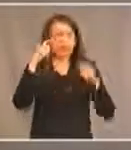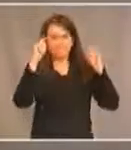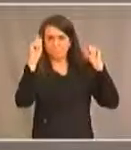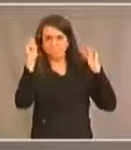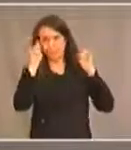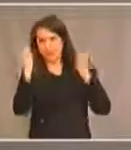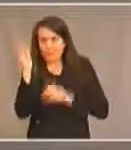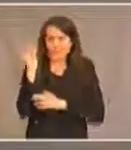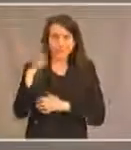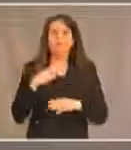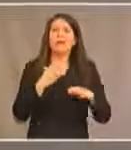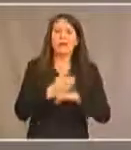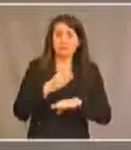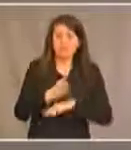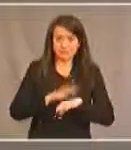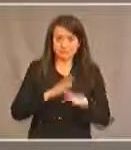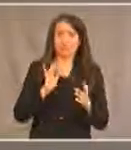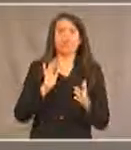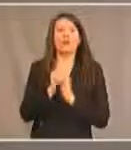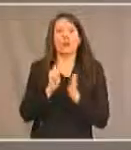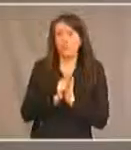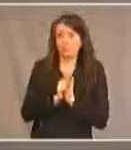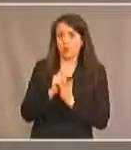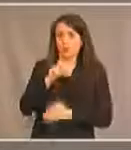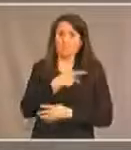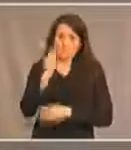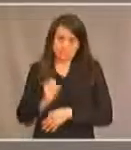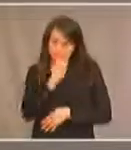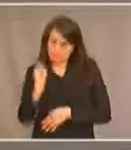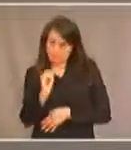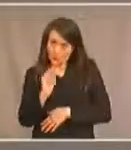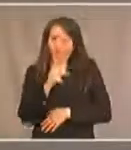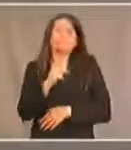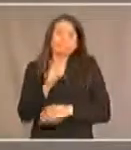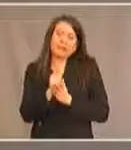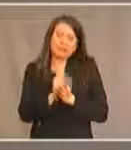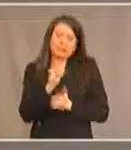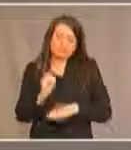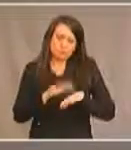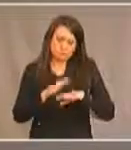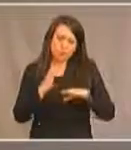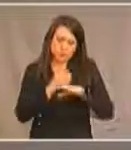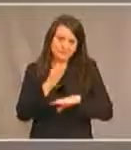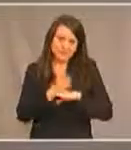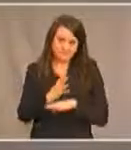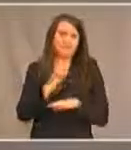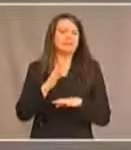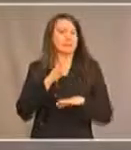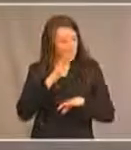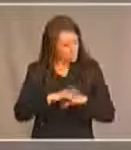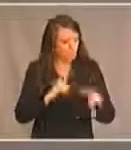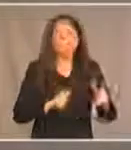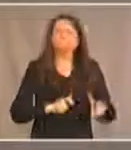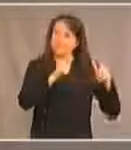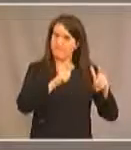'accessibilité de cette loi ontarienne... Enfin, cette loi ontarienne sur l'accessibilité couvre les